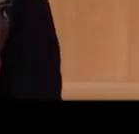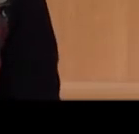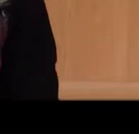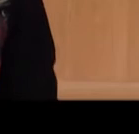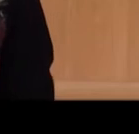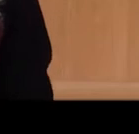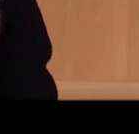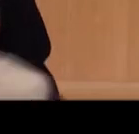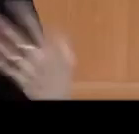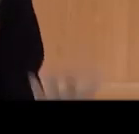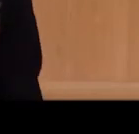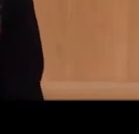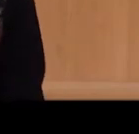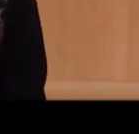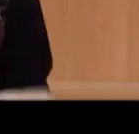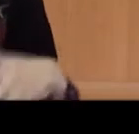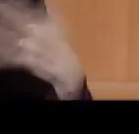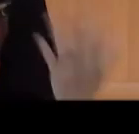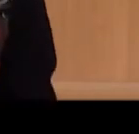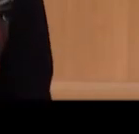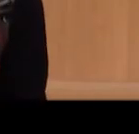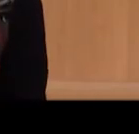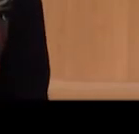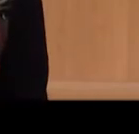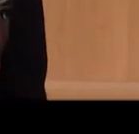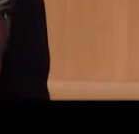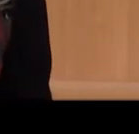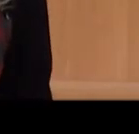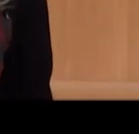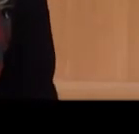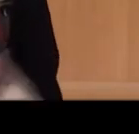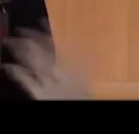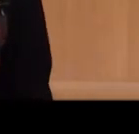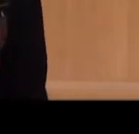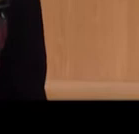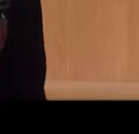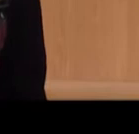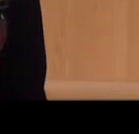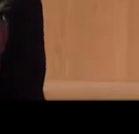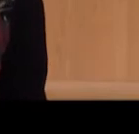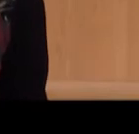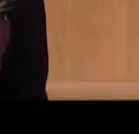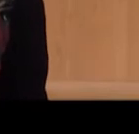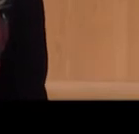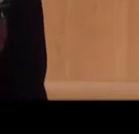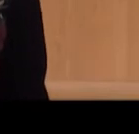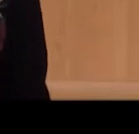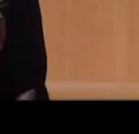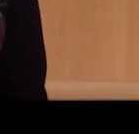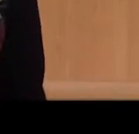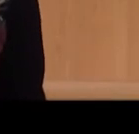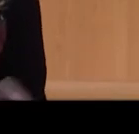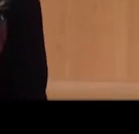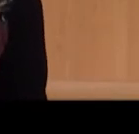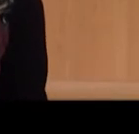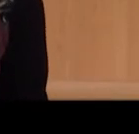територіальна громада, перейшла на автономізацію медичних закладів, коли ми всі автономізовані, ми будемо